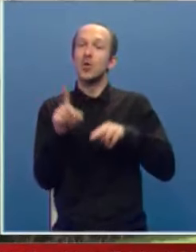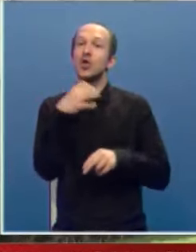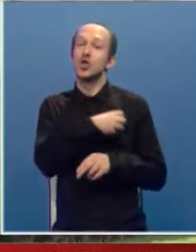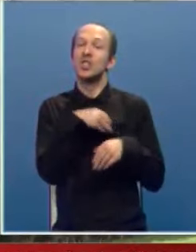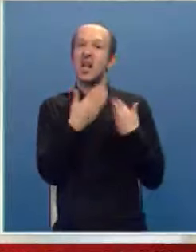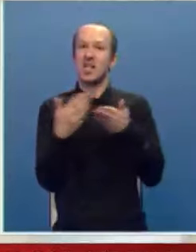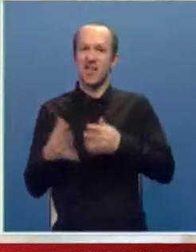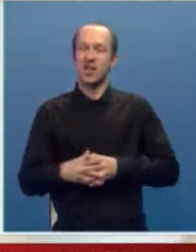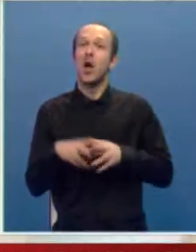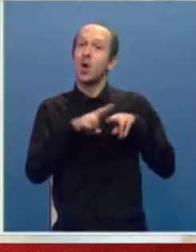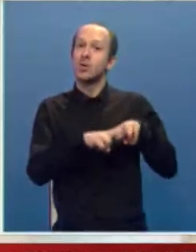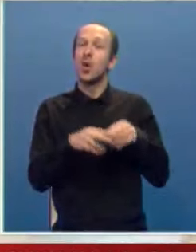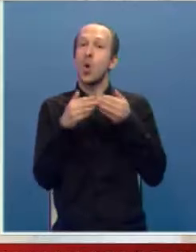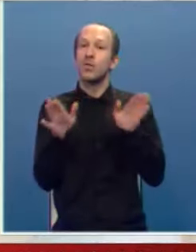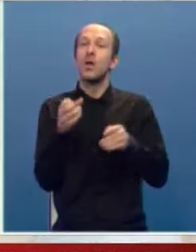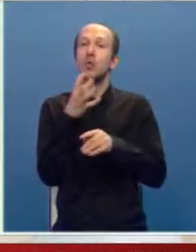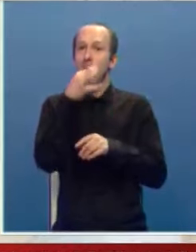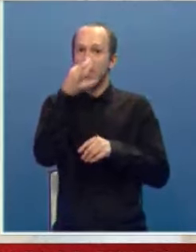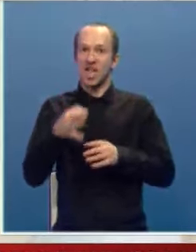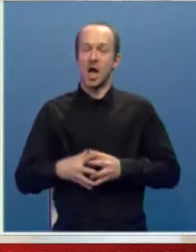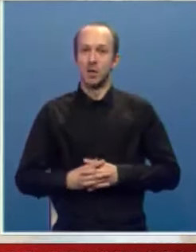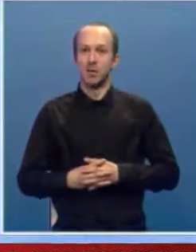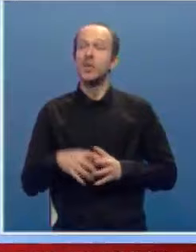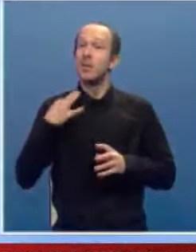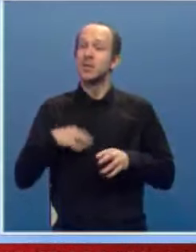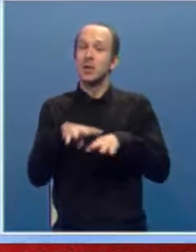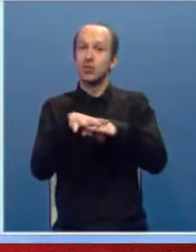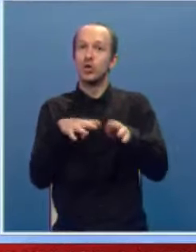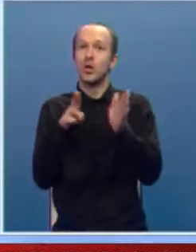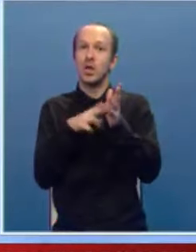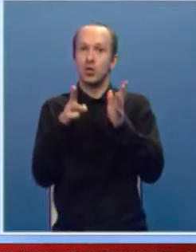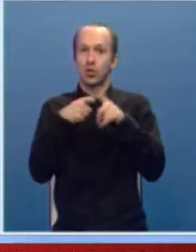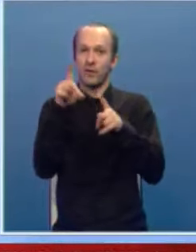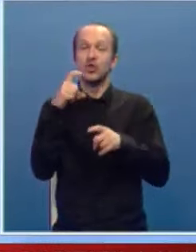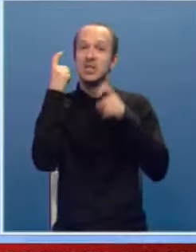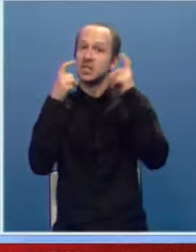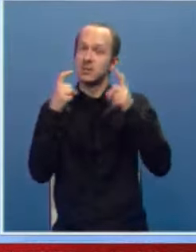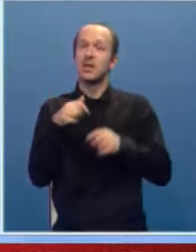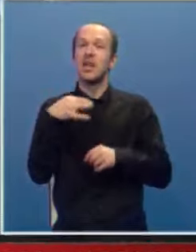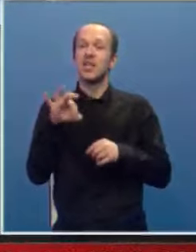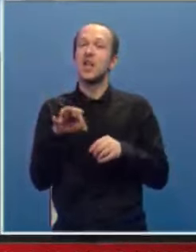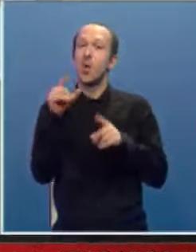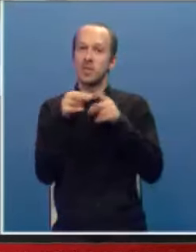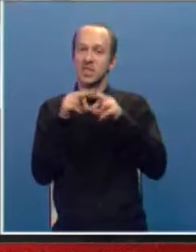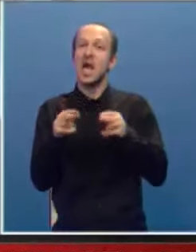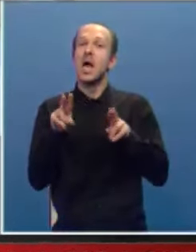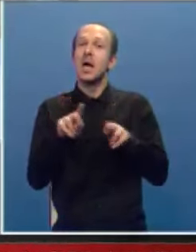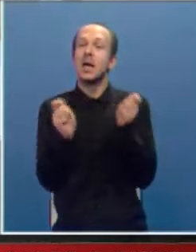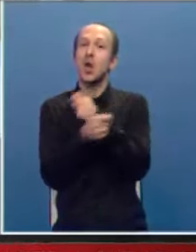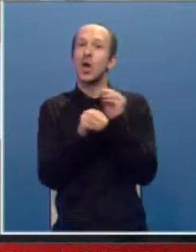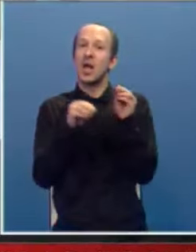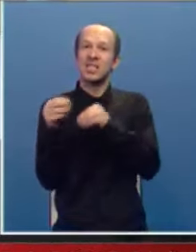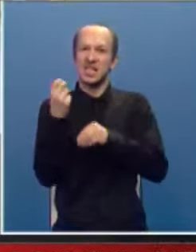socijalnih davanja, ostala su otvorena brojna pitanja. Predsjednik skupštine Ljubo Ninković smatra da je jedina opcija realokacija